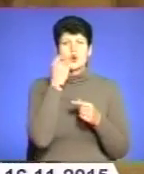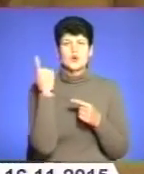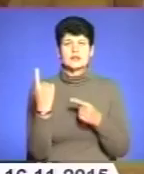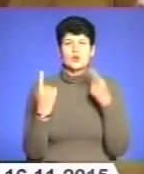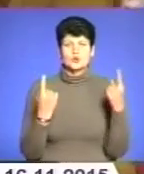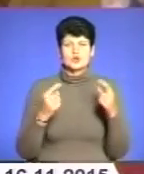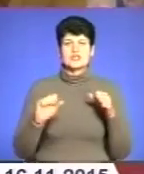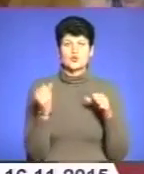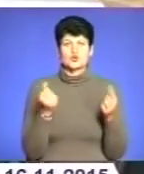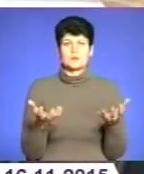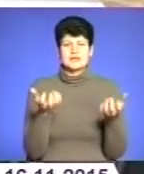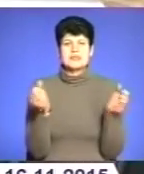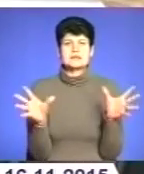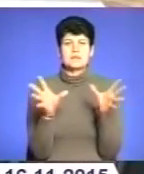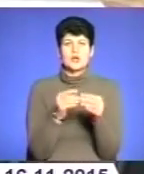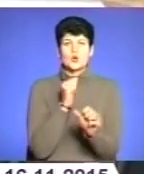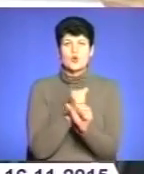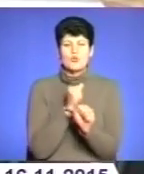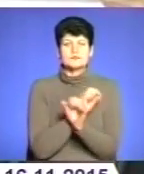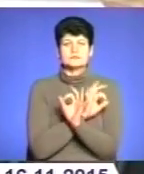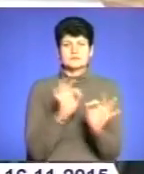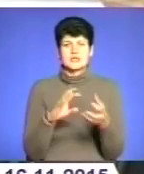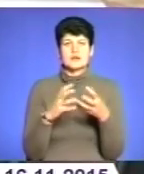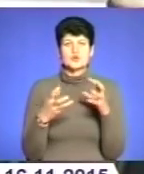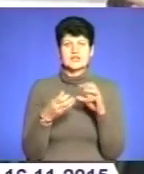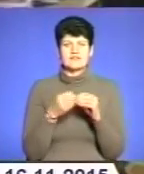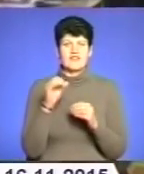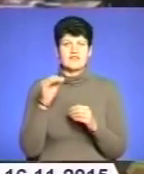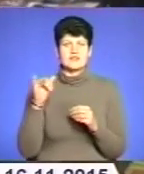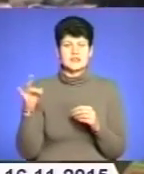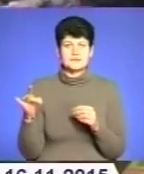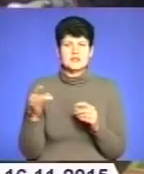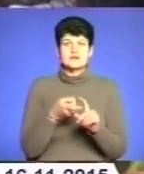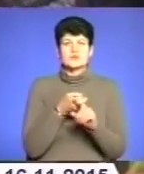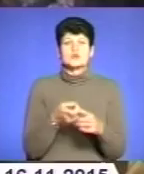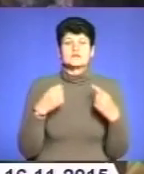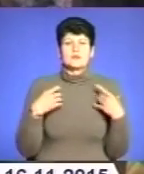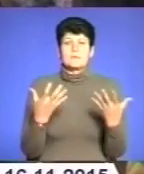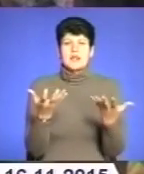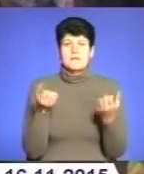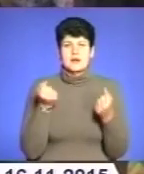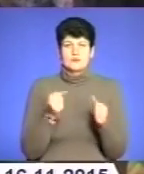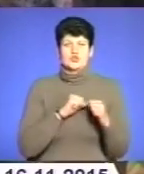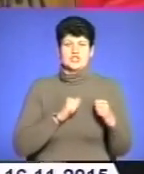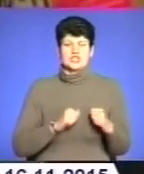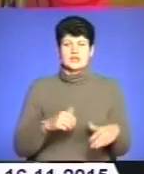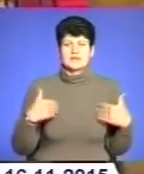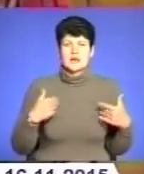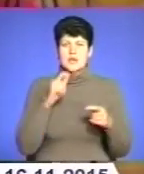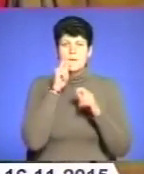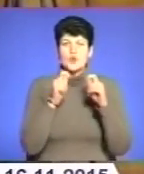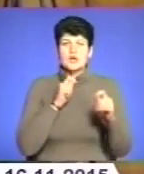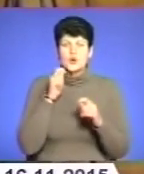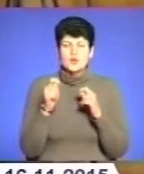дружню підтримку та спільну роботу на відмінний результат в ефірі. З нагоди свята приймаємо щорі вітання і подарунки. Але без